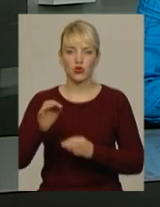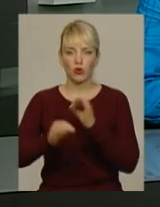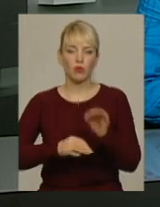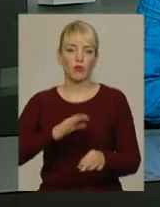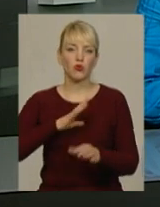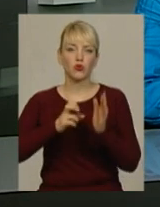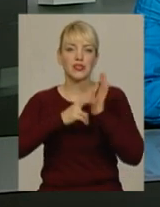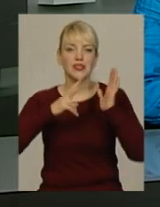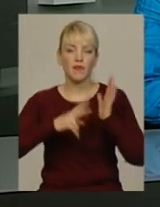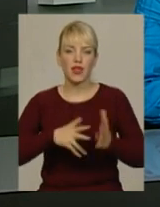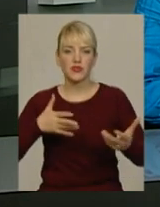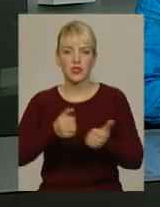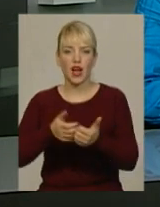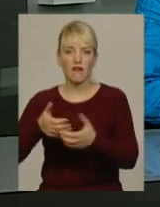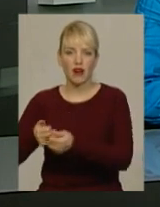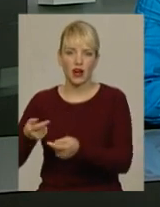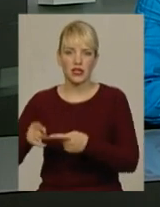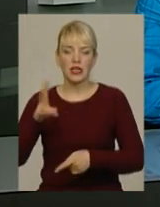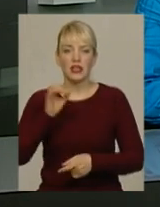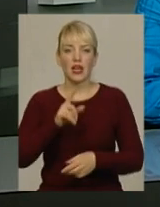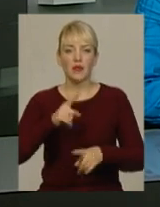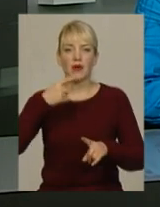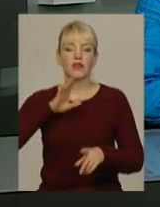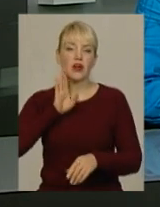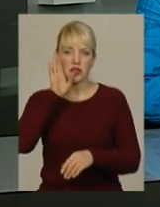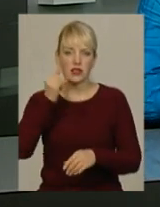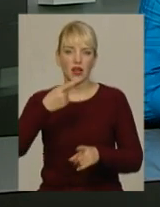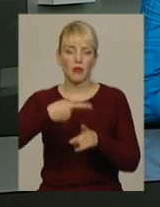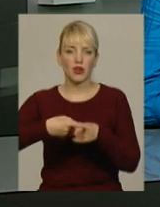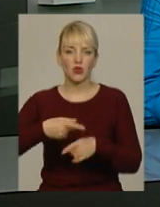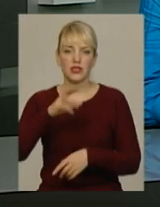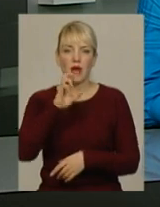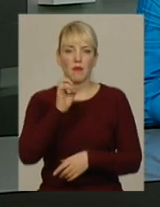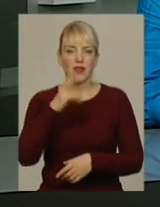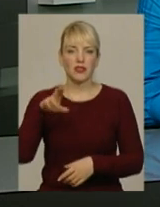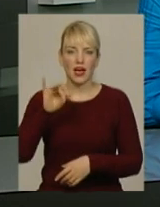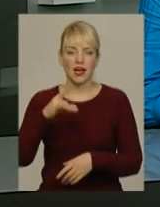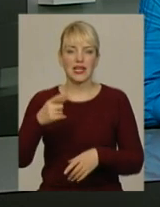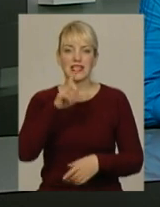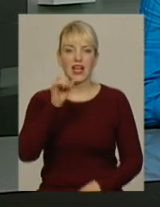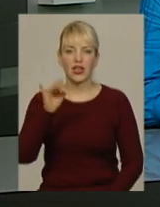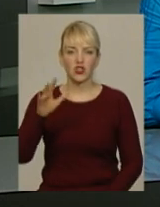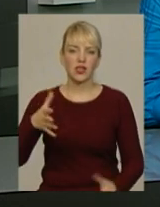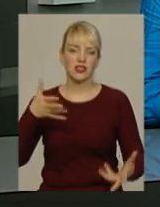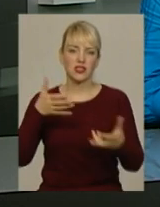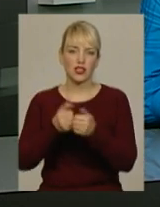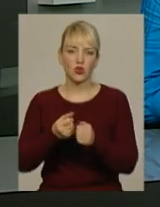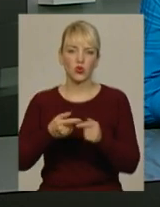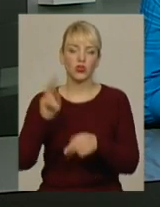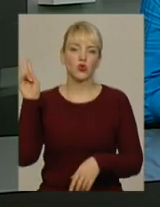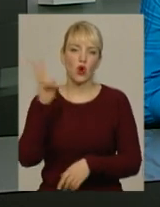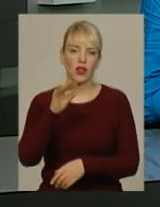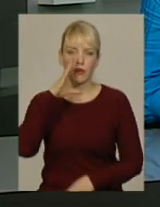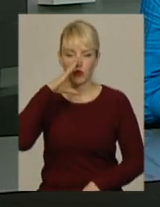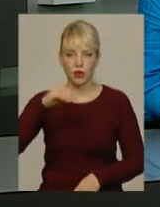17 аварій. Сьогодні вранці на перехрестці вулиць Степана Бандери і Зарічанської зіткнулися тролейбус і маршрутка.